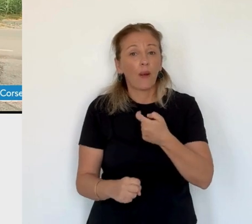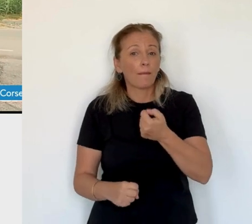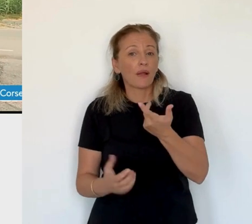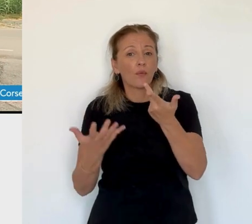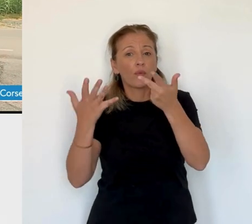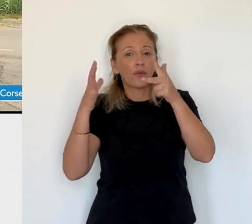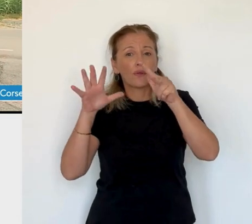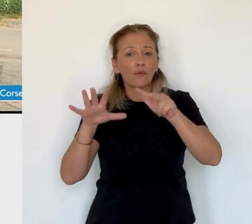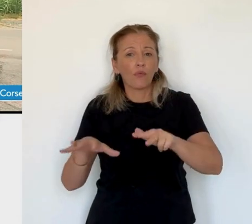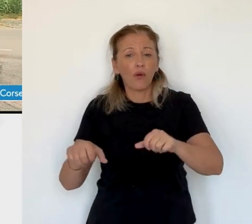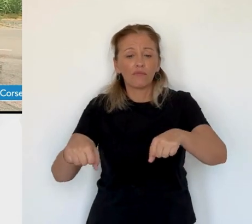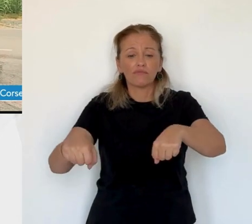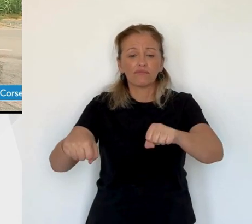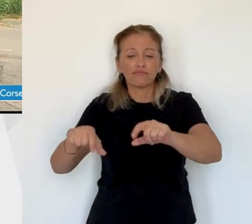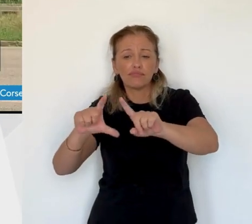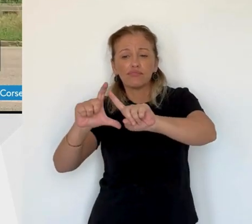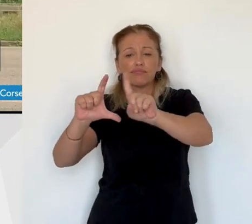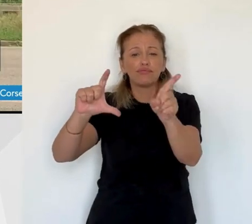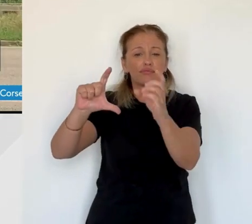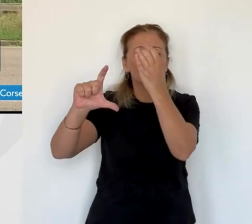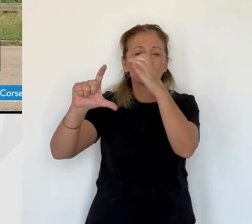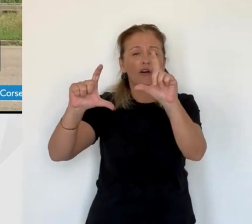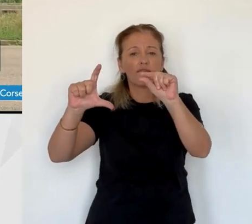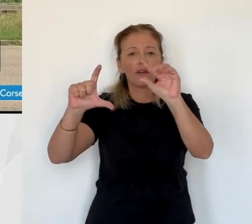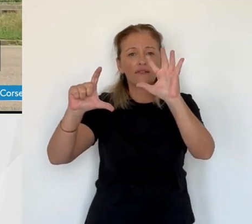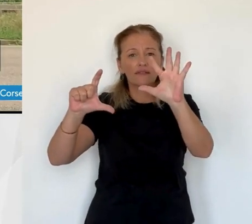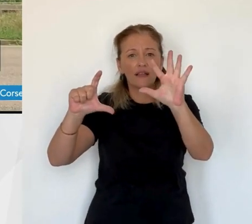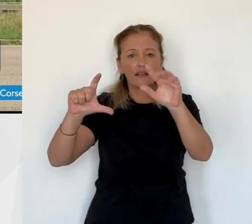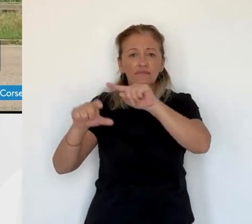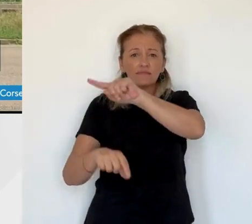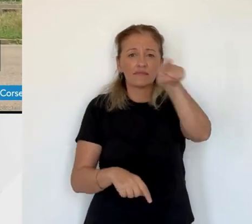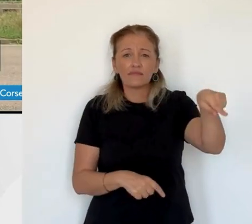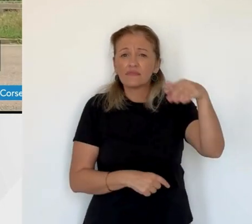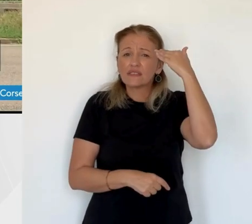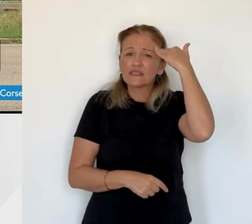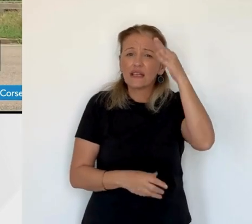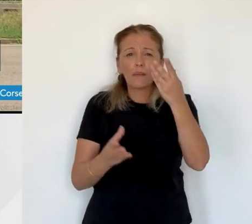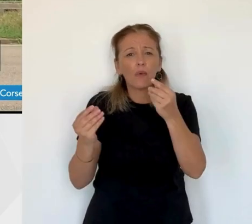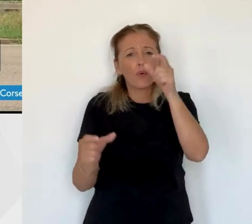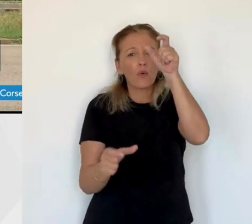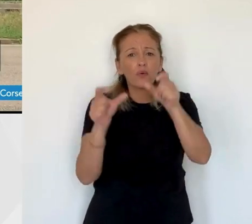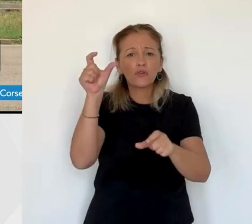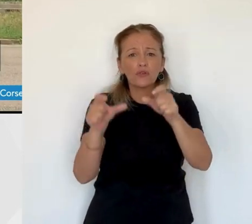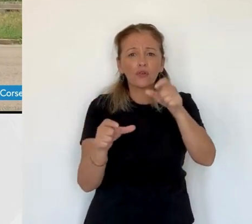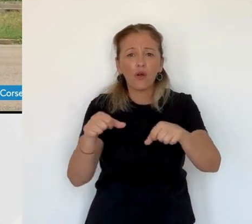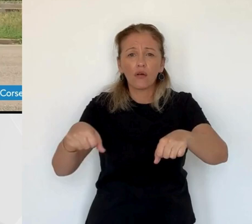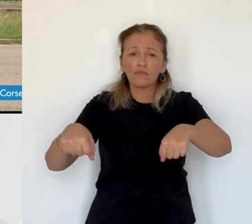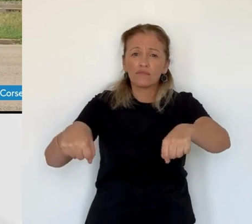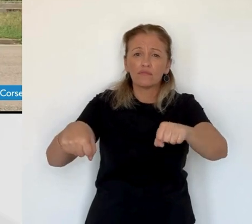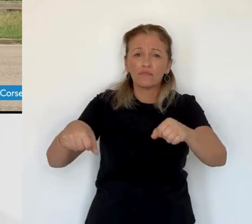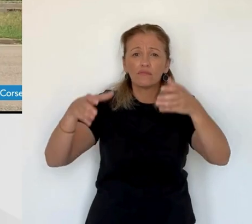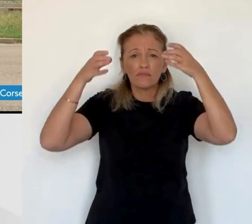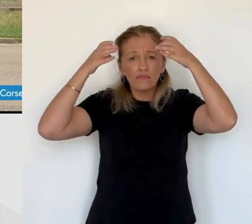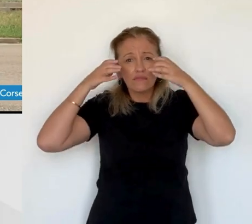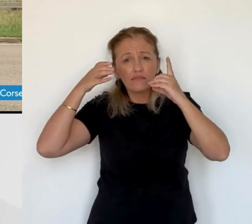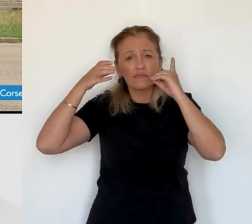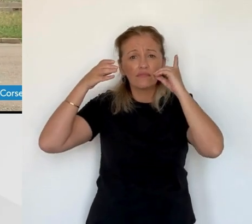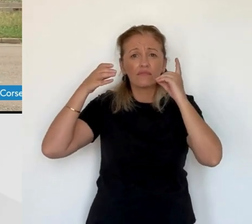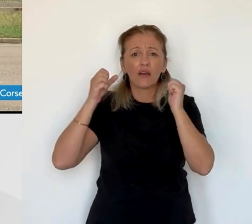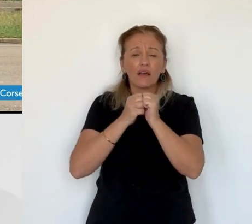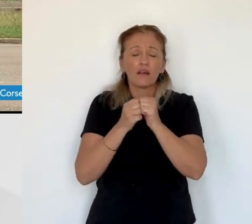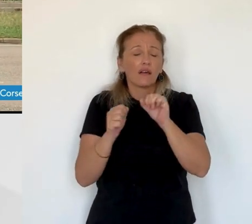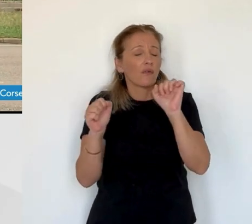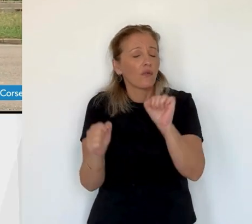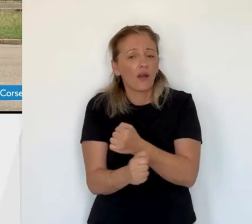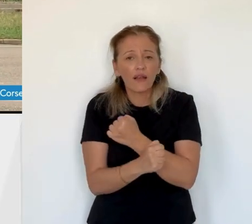que d'être attentifs à la route. Ça fait maintenant bientôt huit mois que je roule en 125. Si vous saviez le nombre de